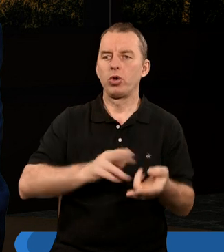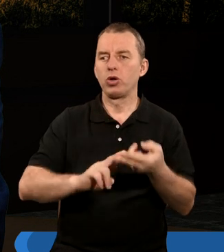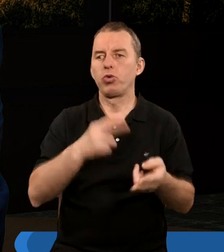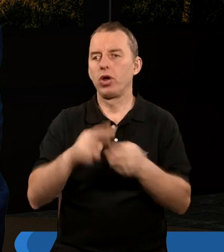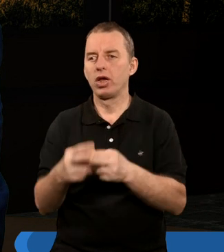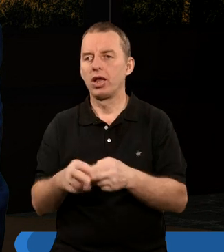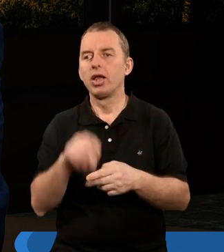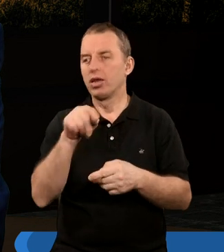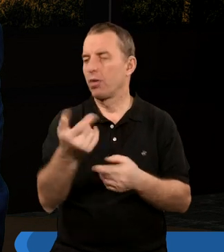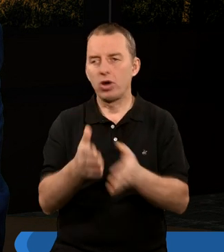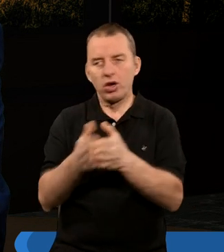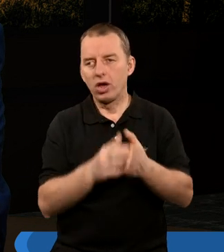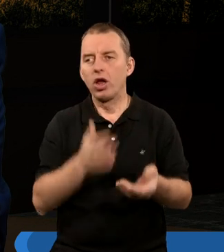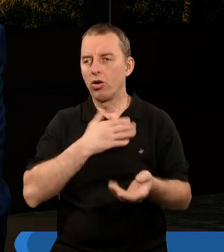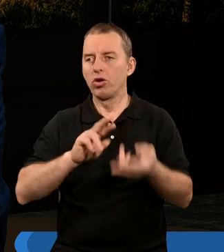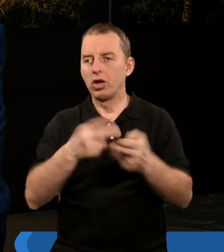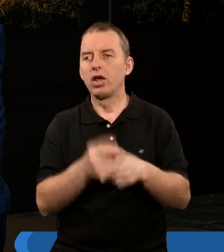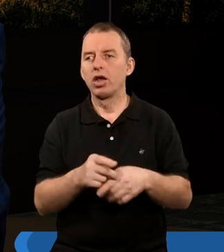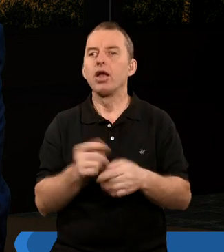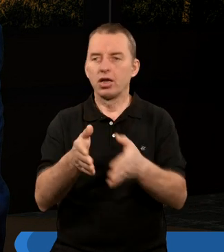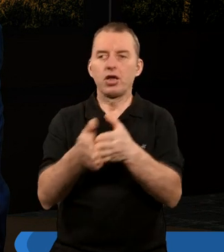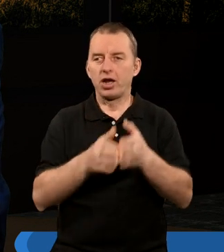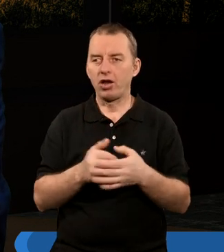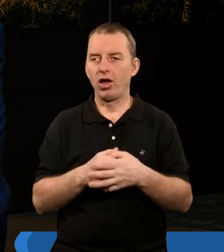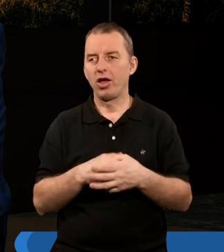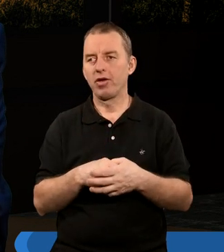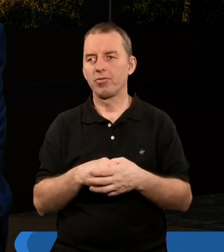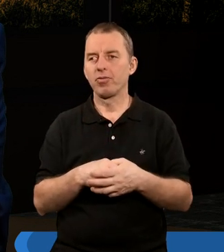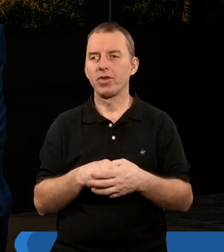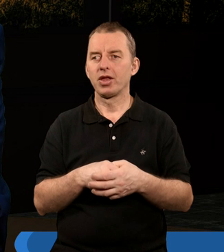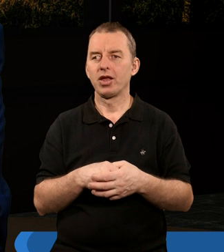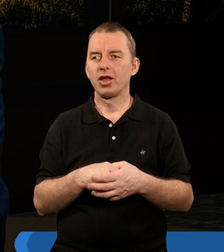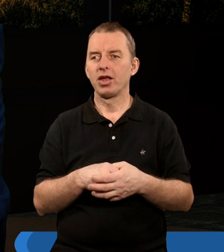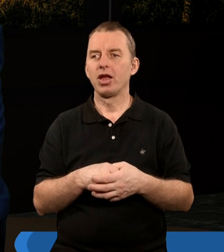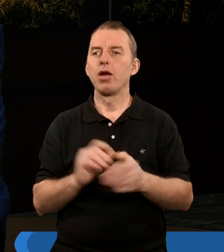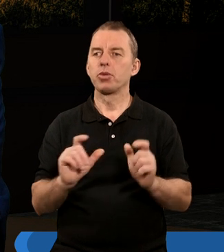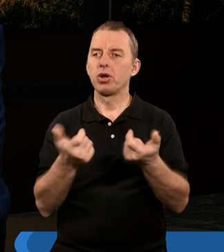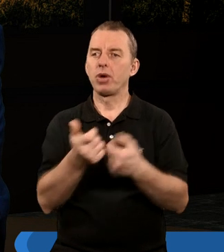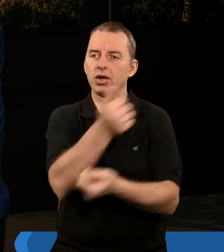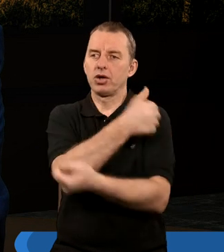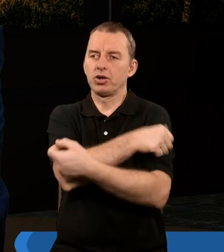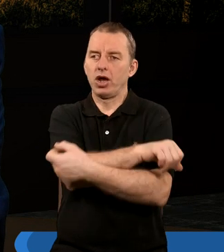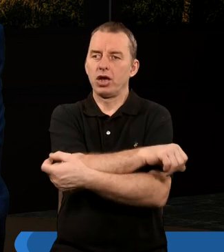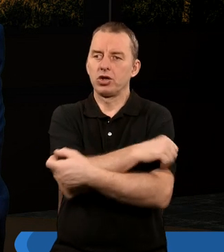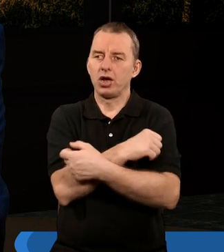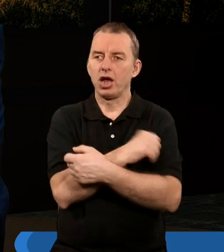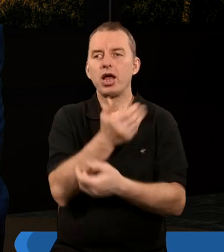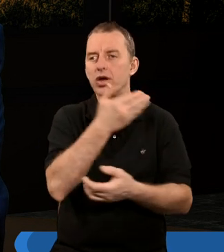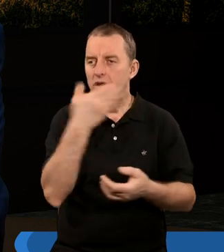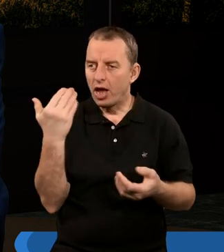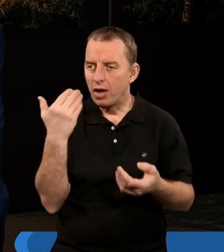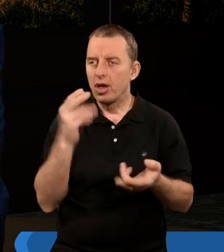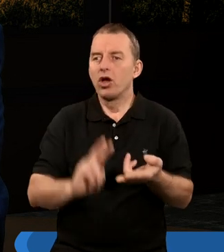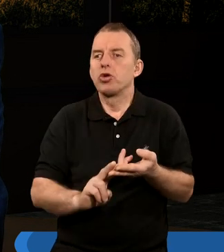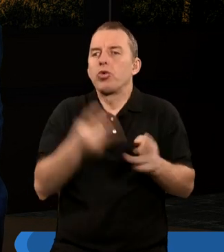słodycze i się z tym nie kryją i lubią słodycze i się z tym kryją. A w przypadku chrześcijanina chyba nie ma